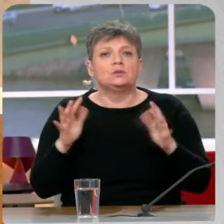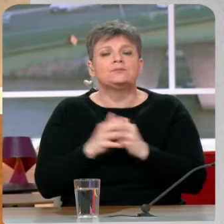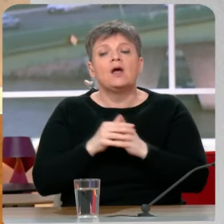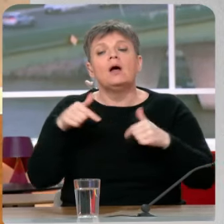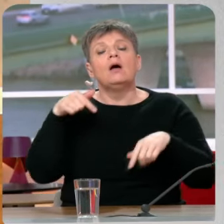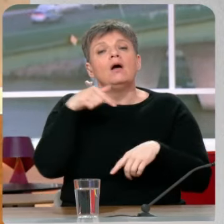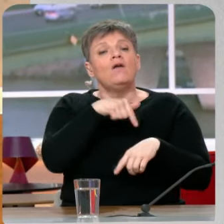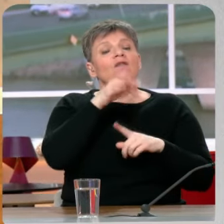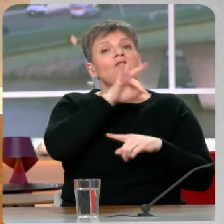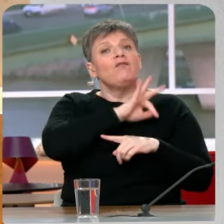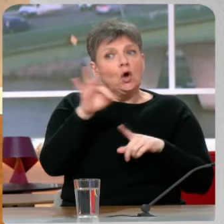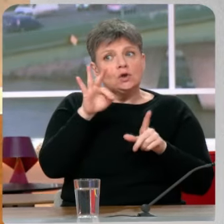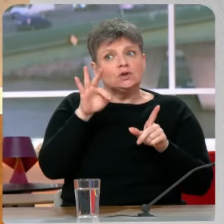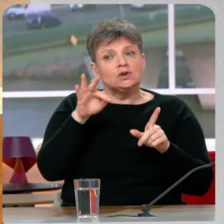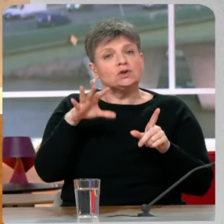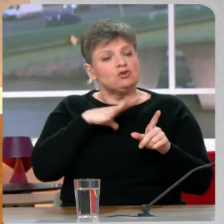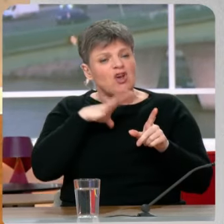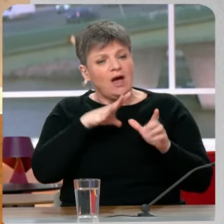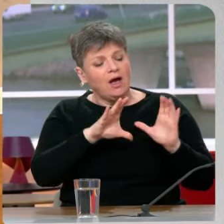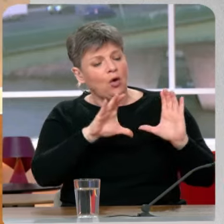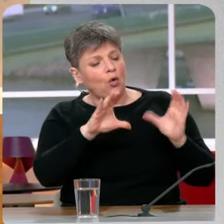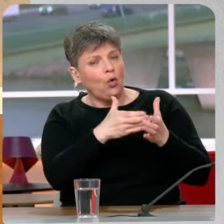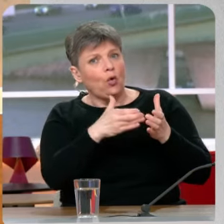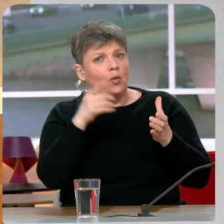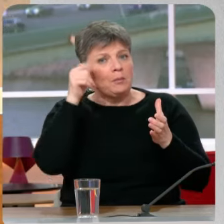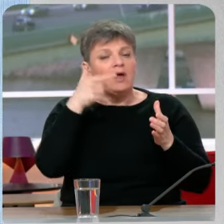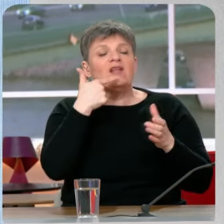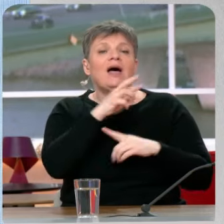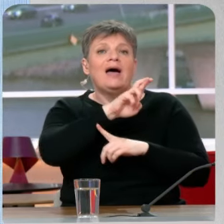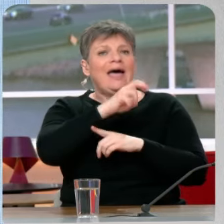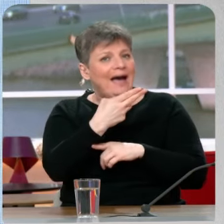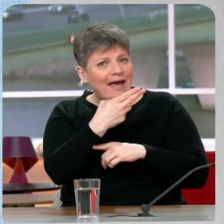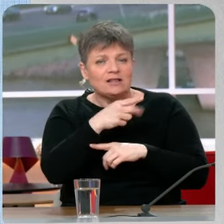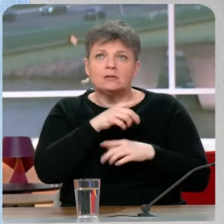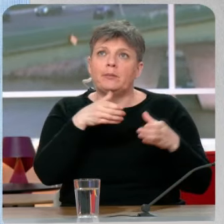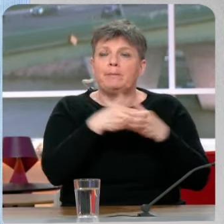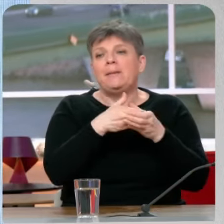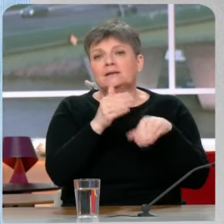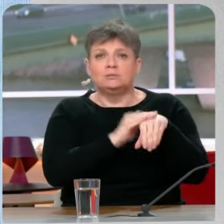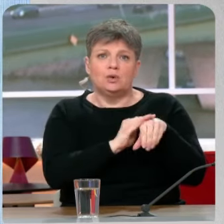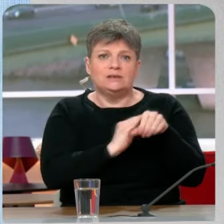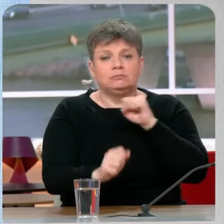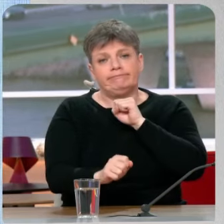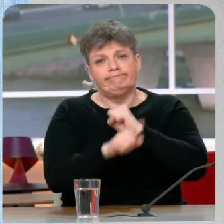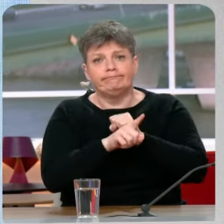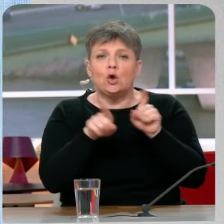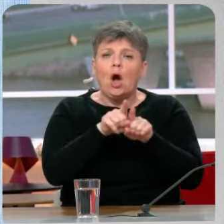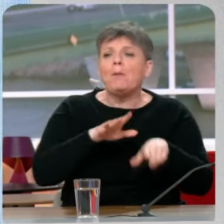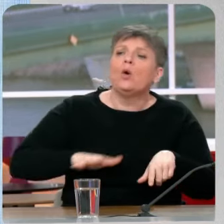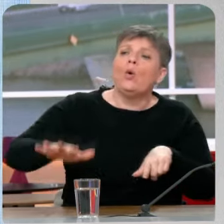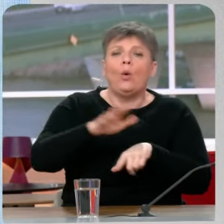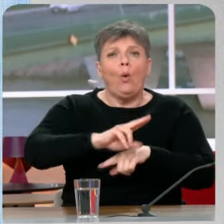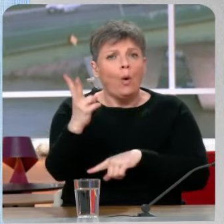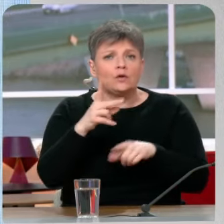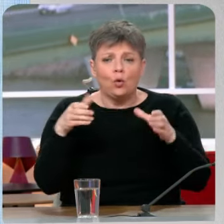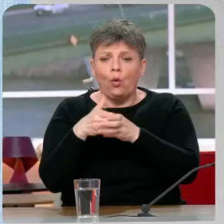républicain, il existe vraiment ? Je pense que le Rassemblement national n'est pas un parti comme les autres. Il ne sera jamais un parti comme les autres. Et